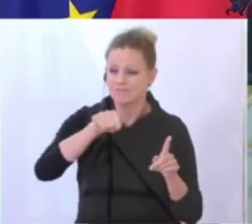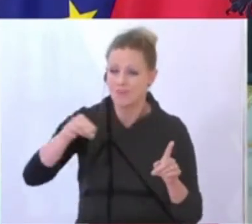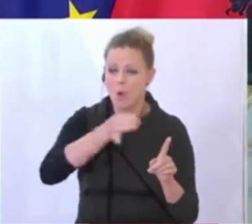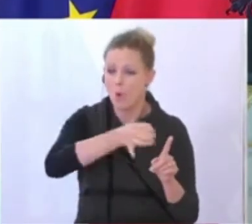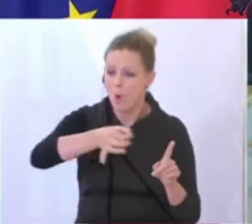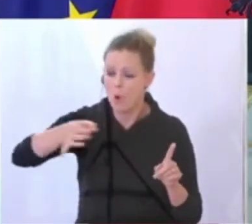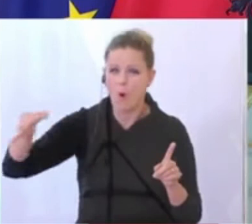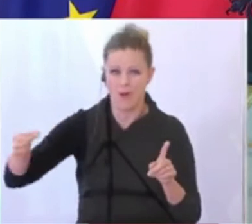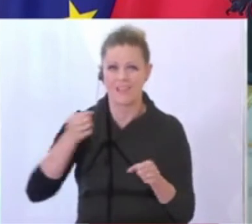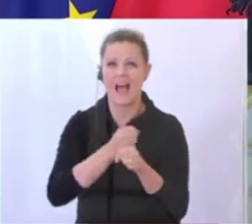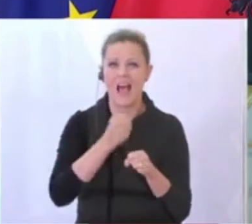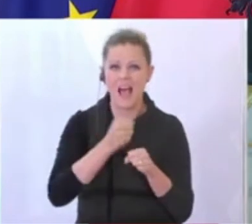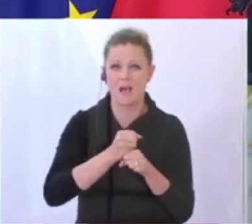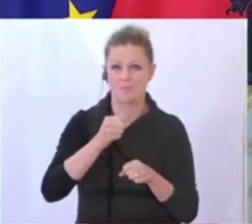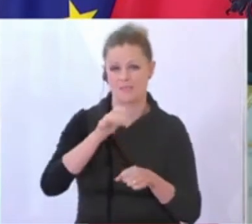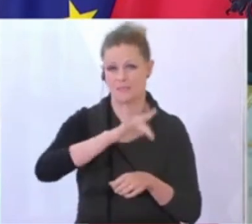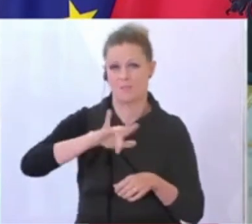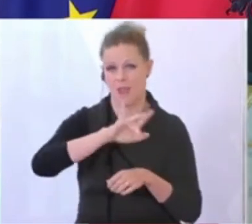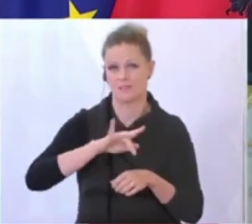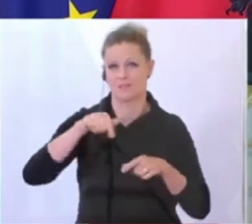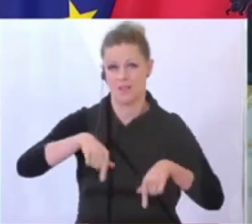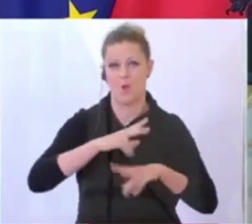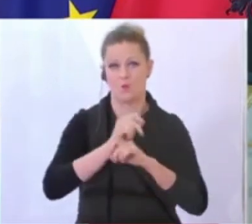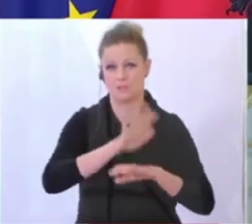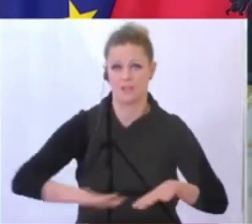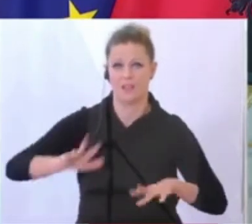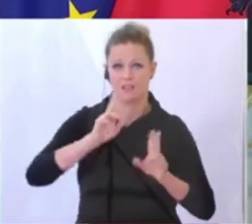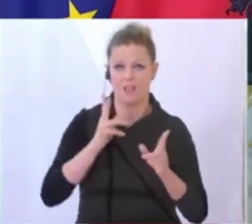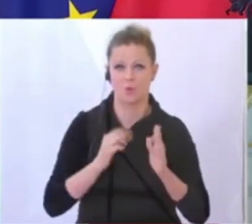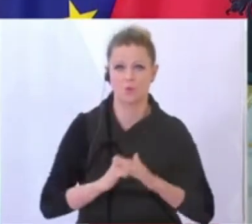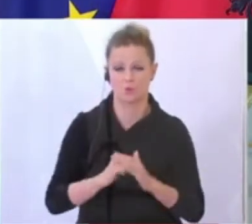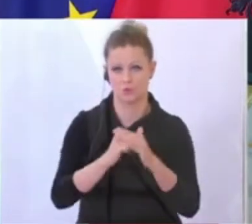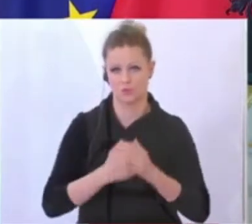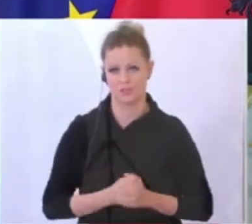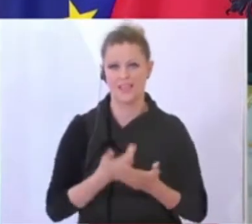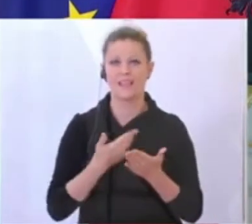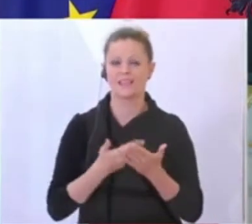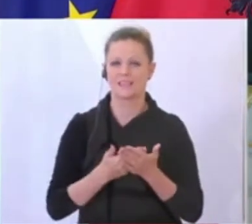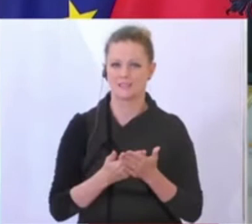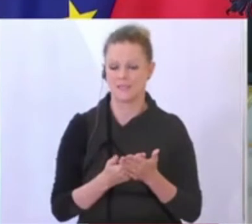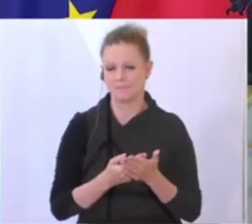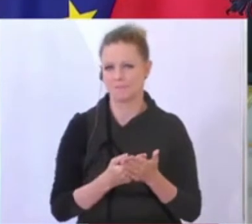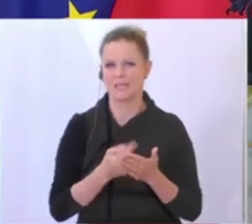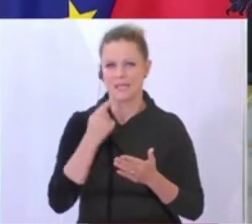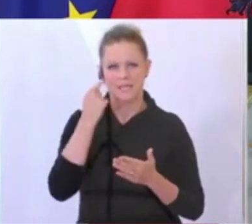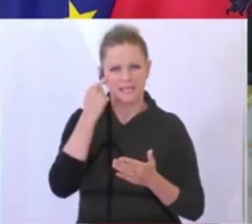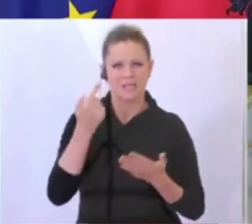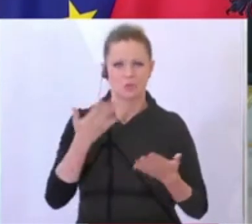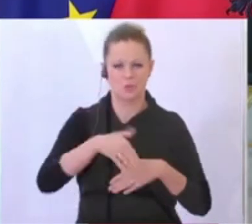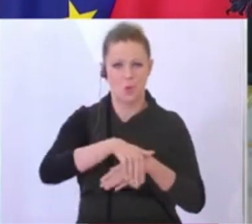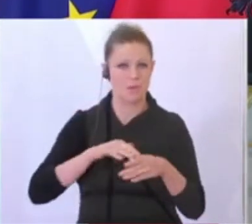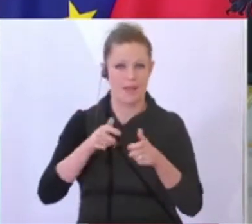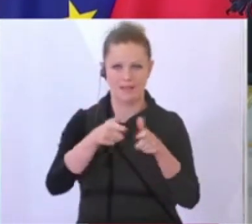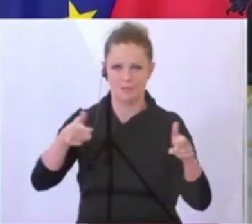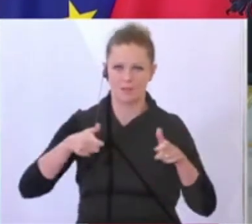Bundesländern, in allen Bezirken und Gemeinden unseres Landes entsprechend unterstützen. Daher würde ich sagen, dieses Gemeindepaket ist ein